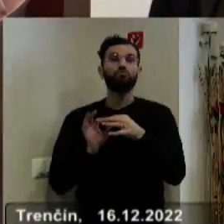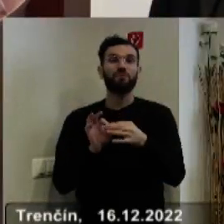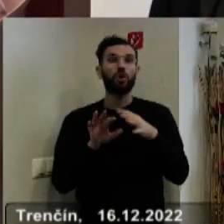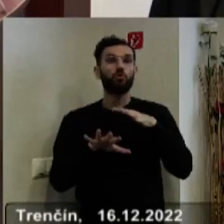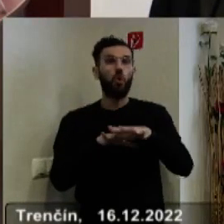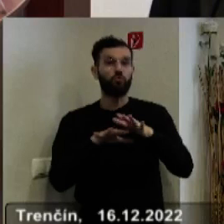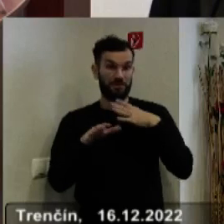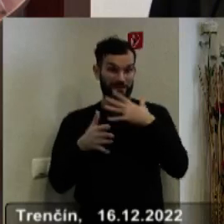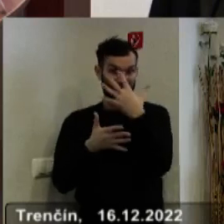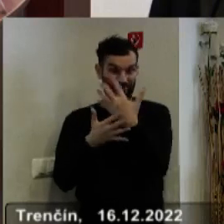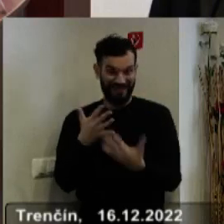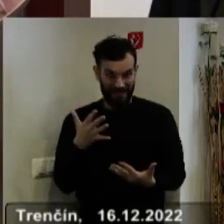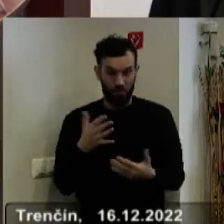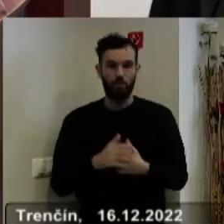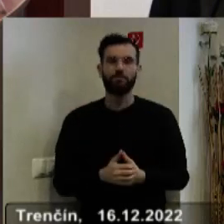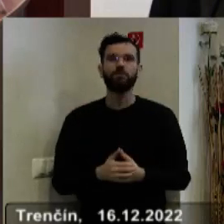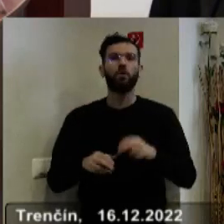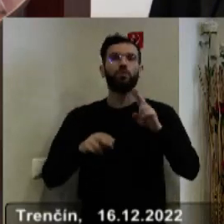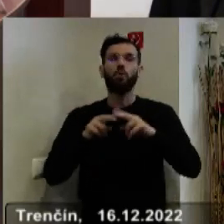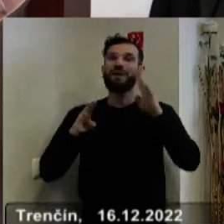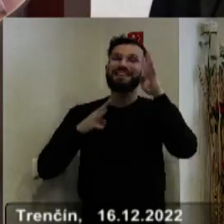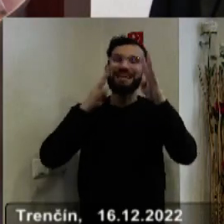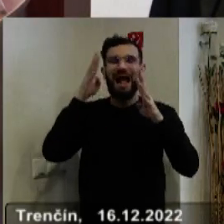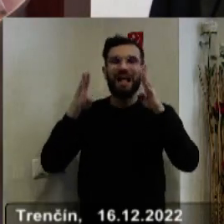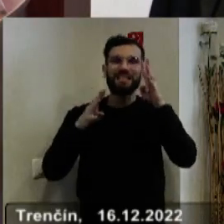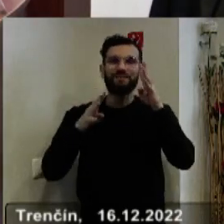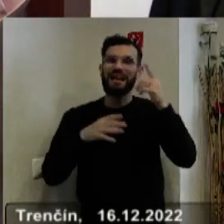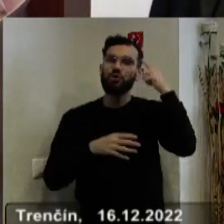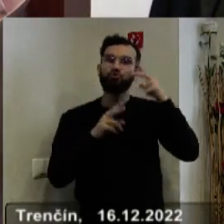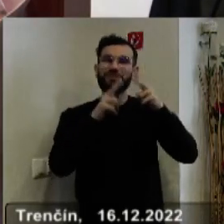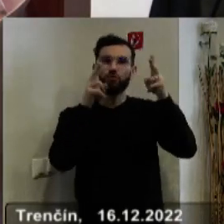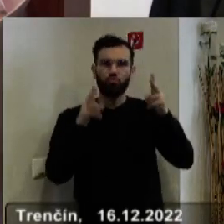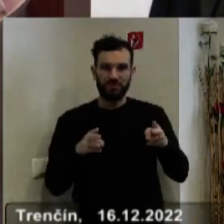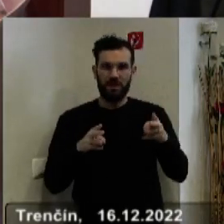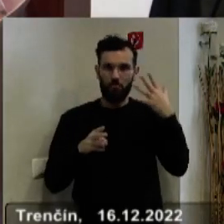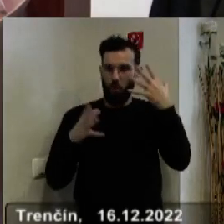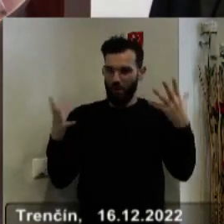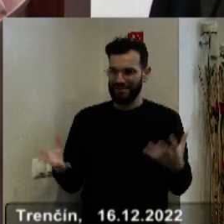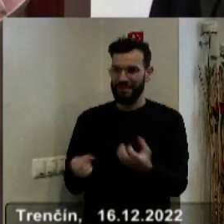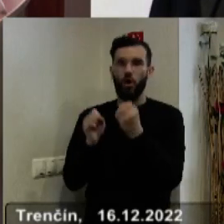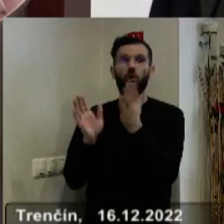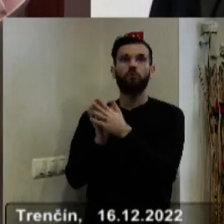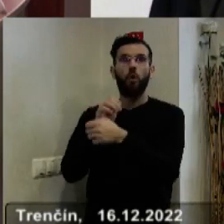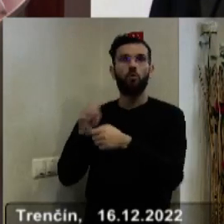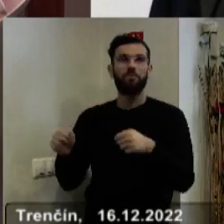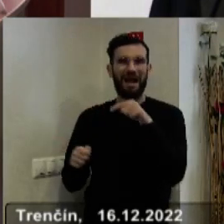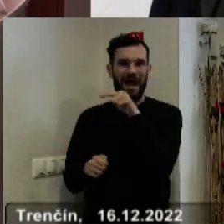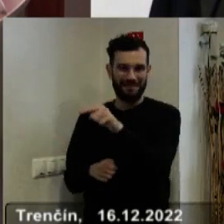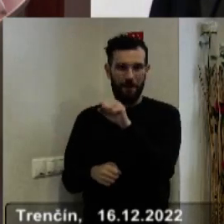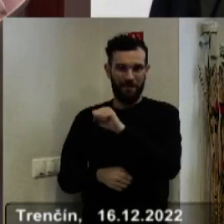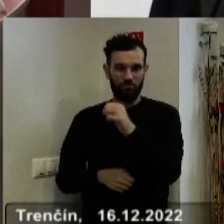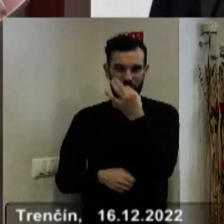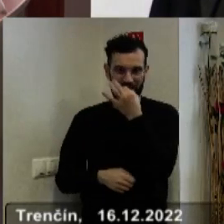kontroly. Potom je tam kreatívny inštitút Trenčín, ktorý sme založili spolu s mestom Trenčinov mladom HNK 2026.